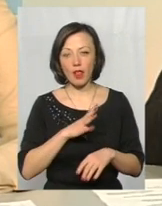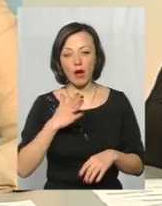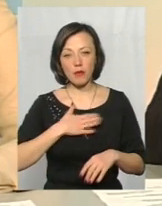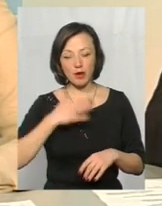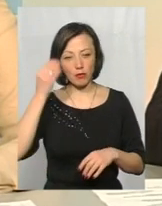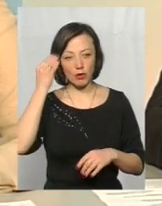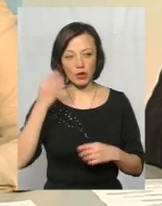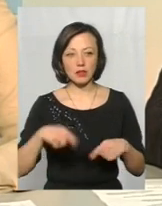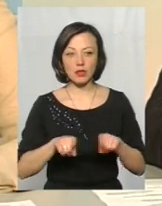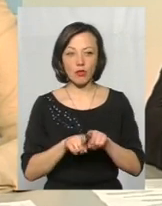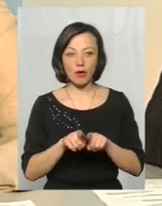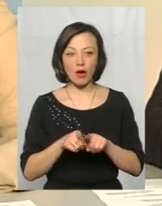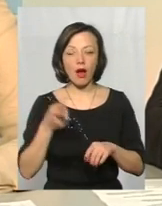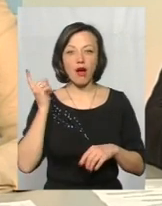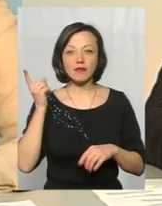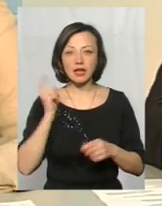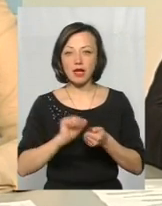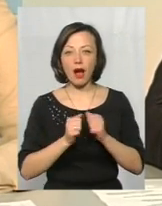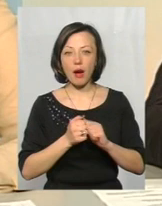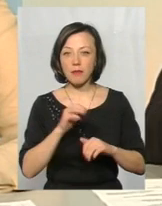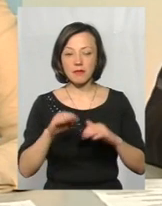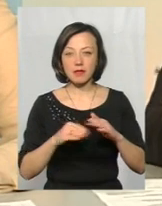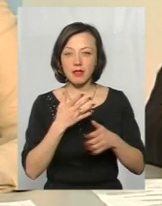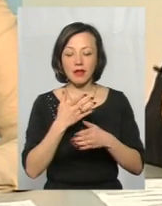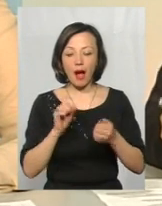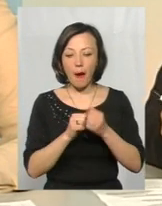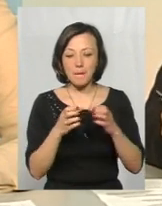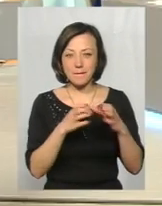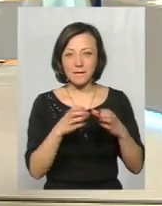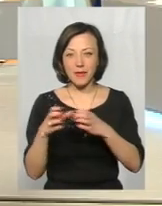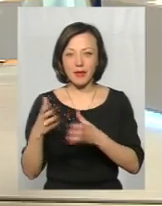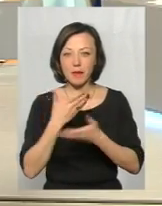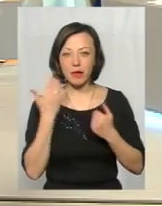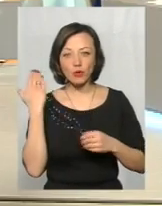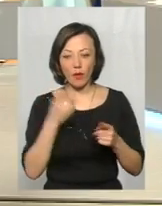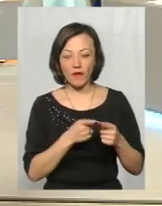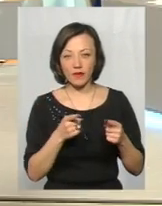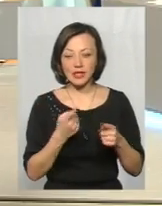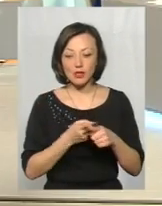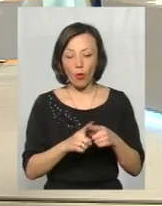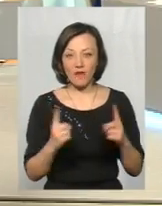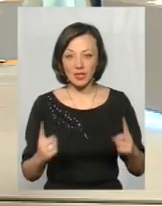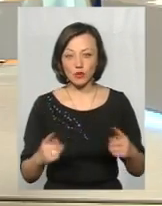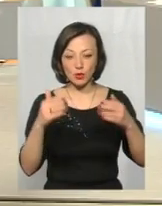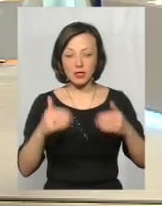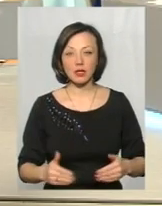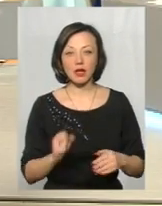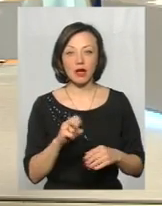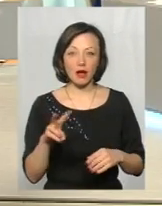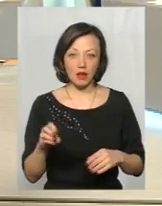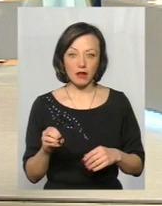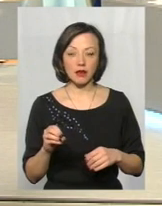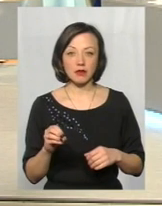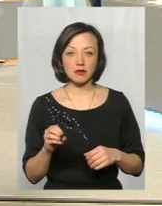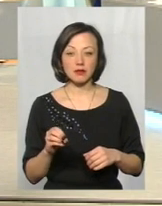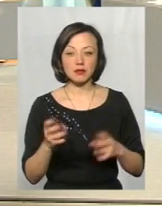погляд, такої автентики ці каміння вже не представляли, саме в тому відрізку стіни. Але дійсно тут